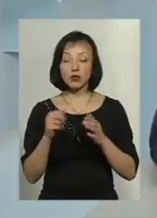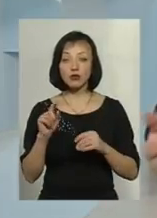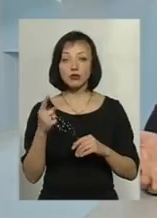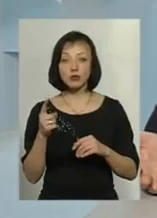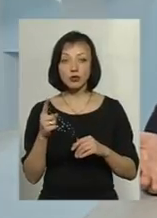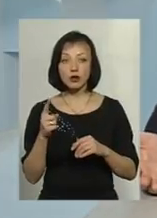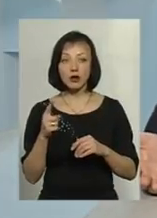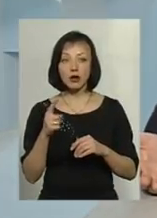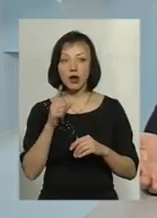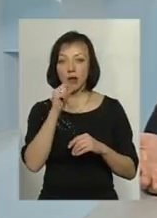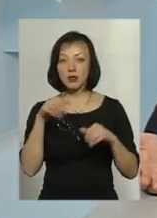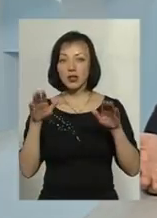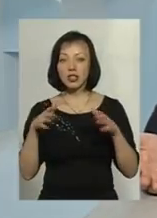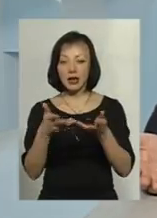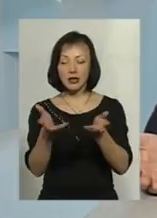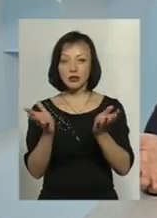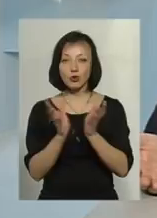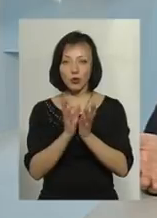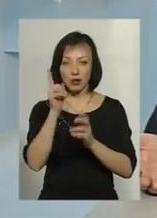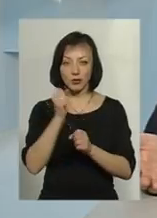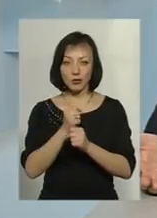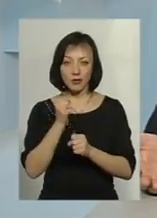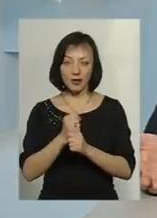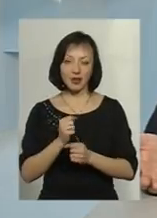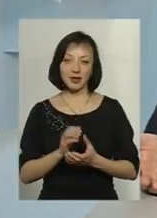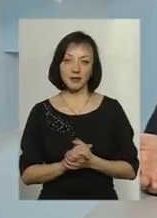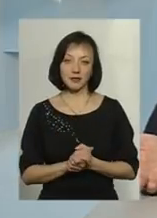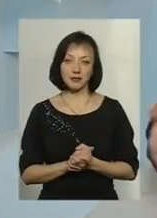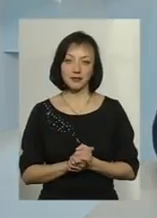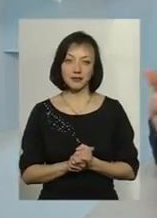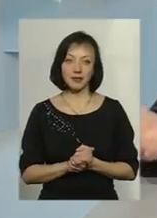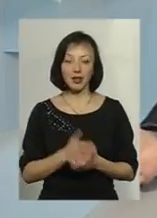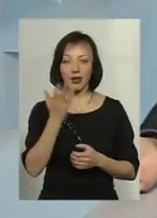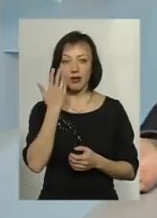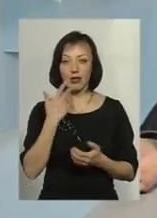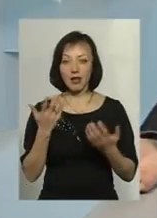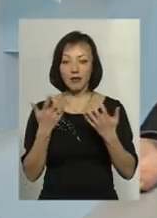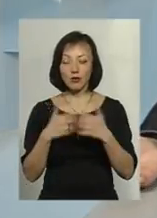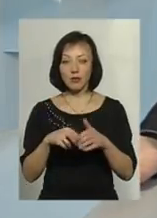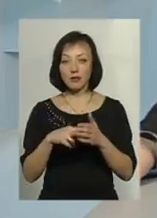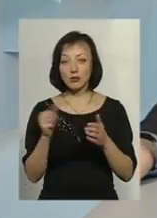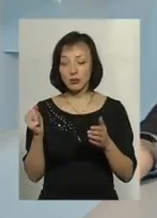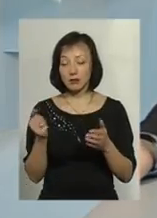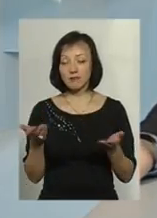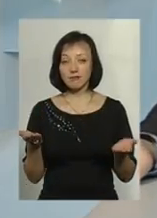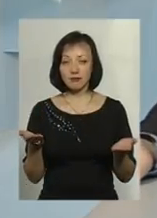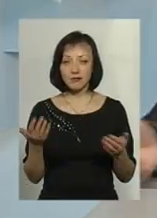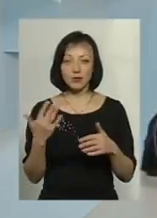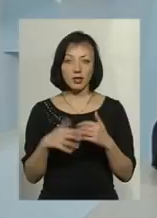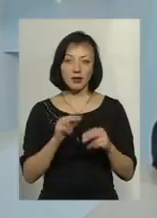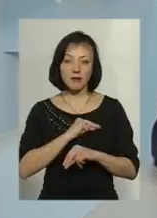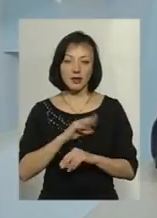щоб пташки літом звили гніздо в димохіді. Коли автоматику відключили, відповідно, вона вже